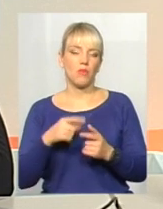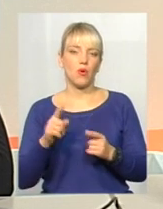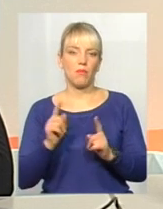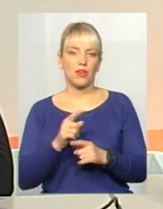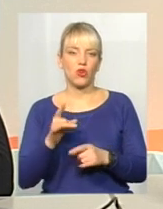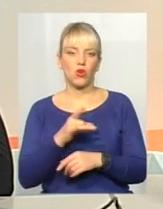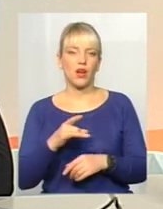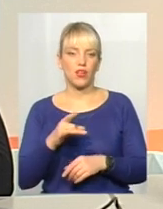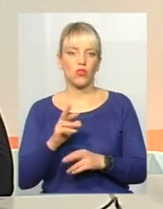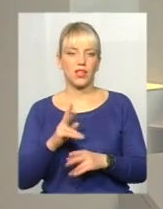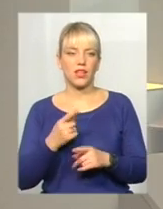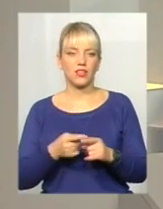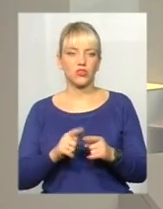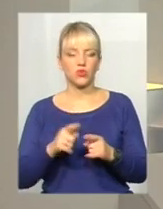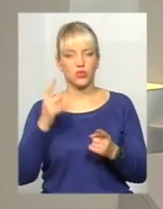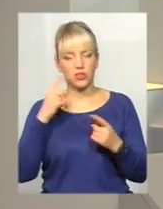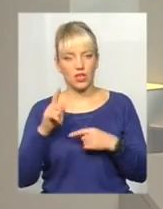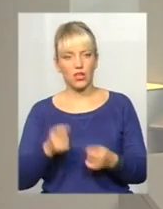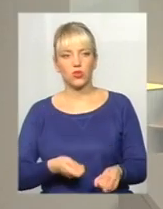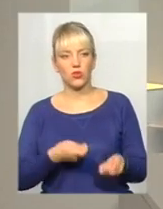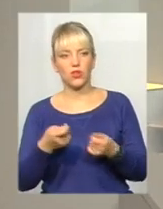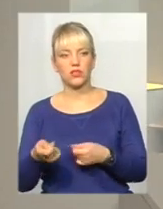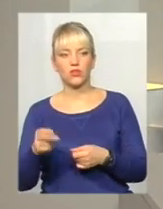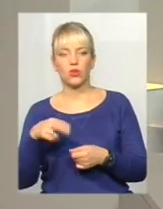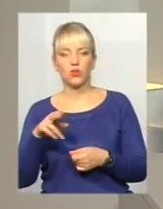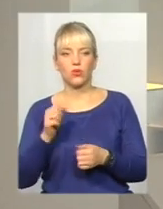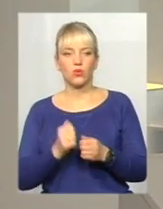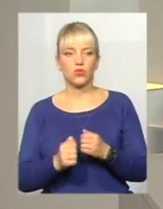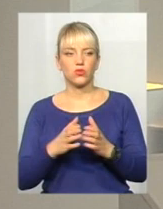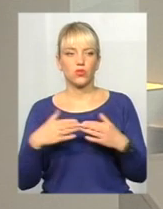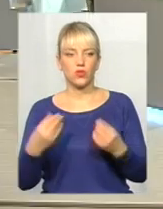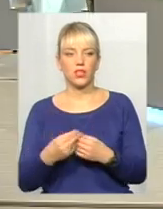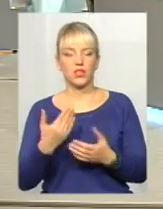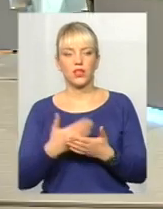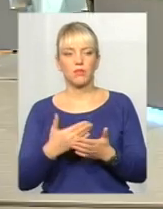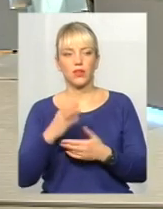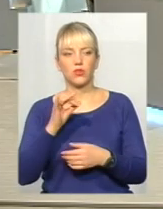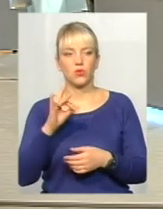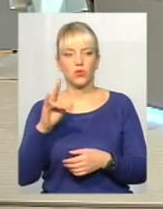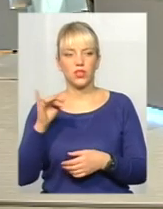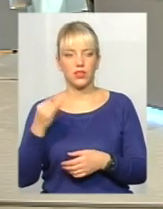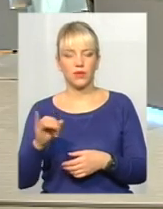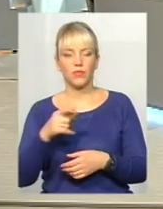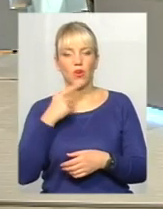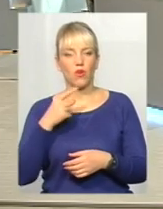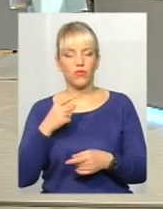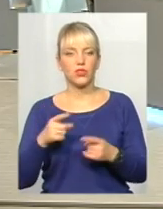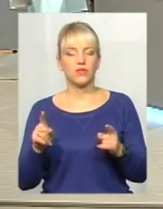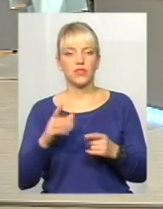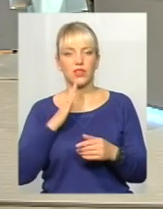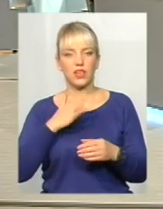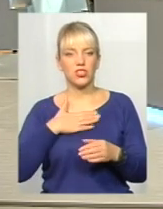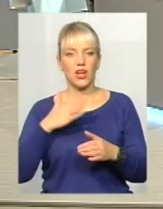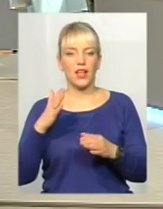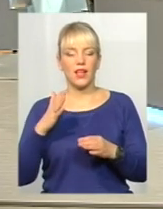Але все ж таки, як цю ідею донести до кожної родини? От пан Юрій говорив, що, ну, еколог наш,